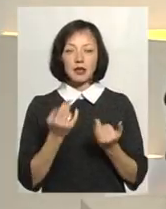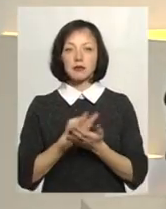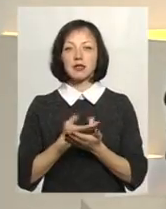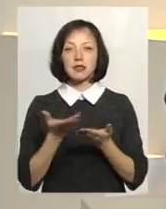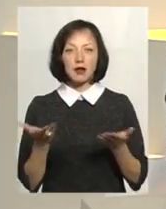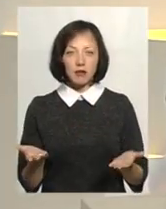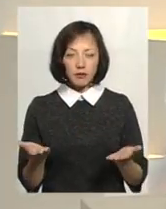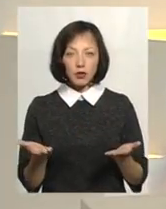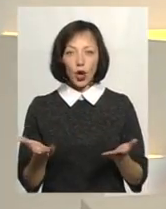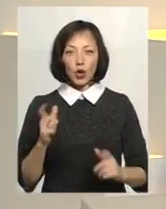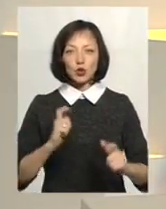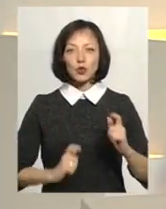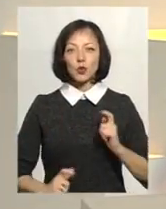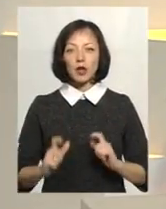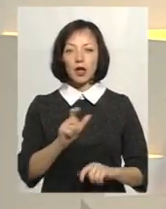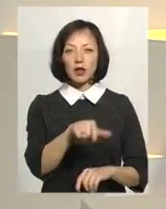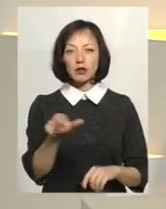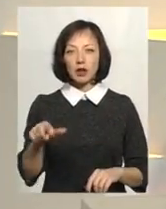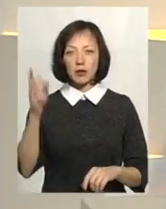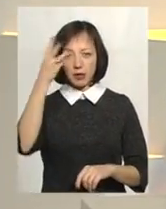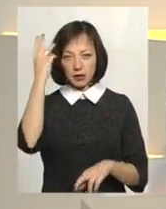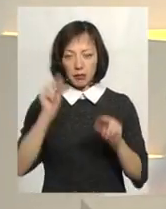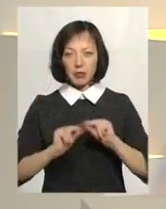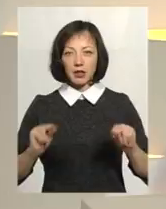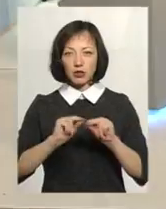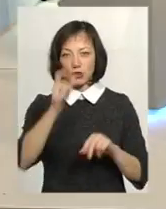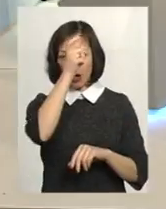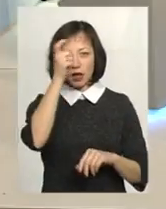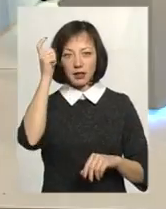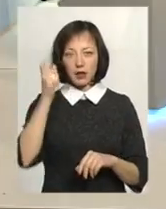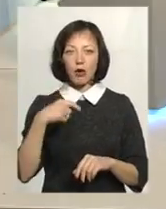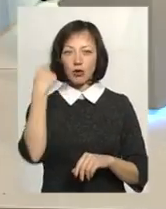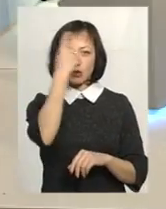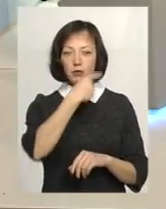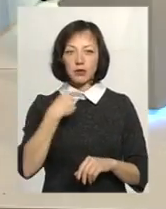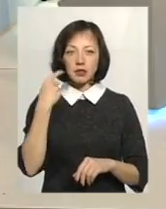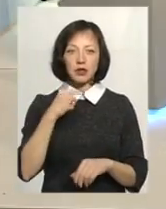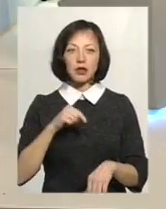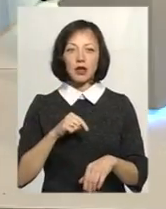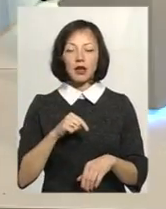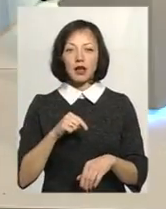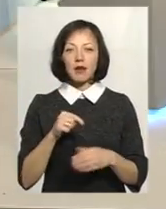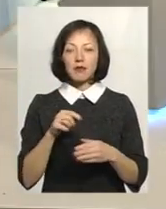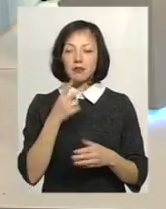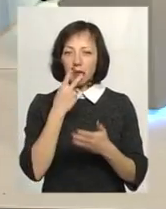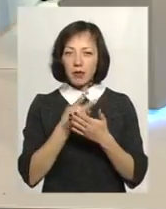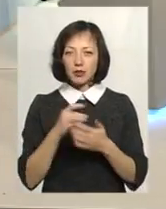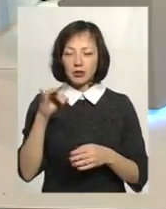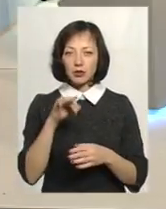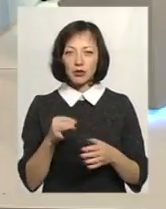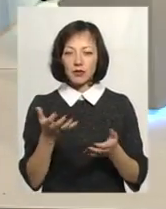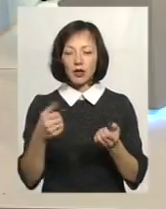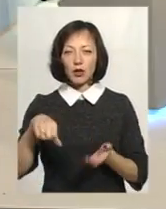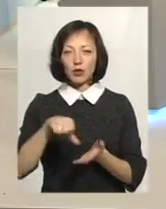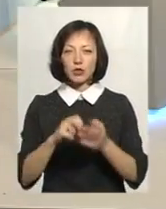представити студенток Хмельницької гуманітарно-педагогічної академії, які особисто дотркнули сторінок історії, взяли